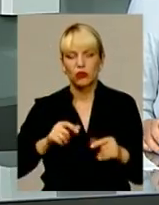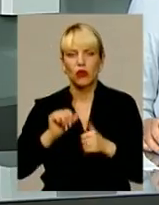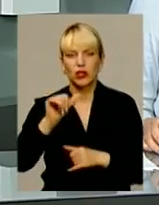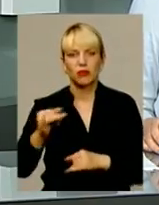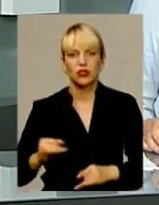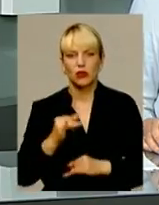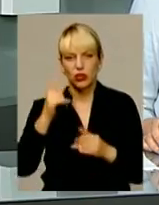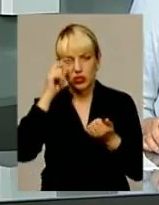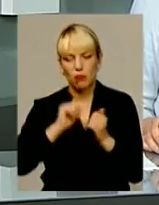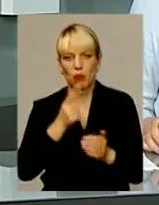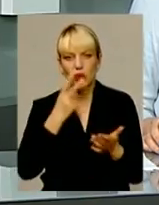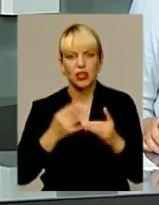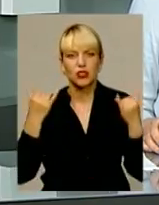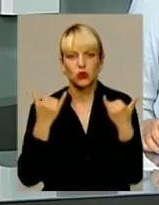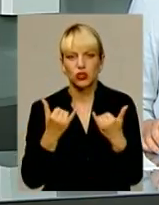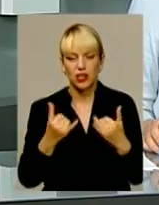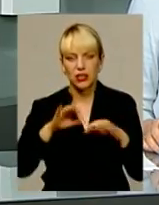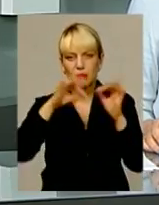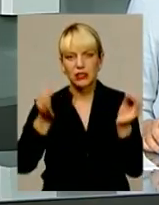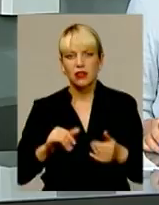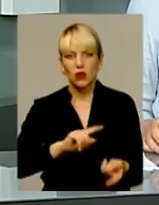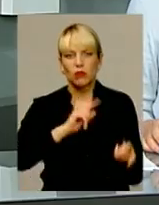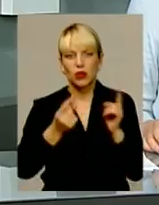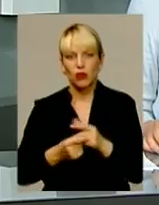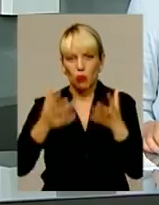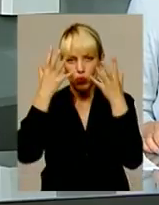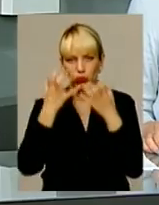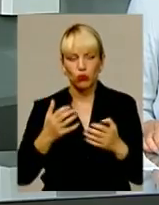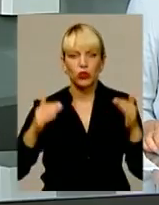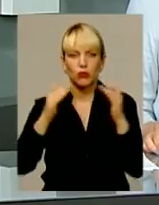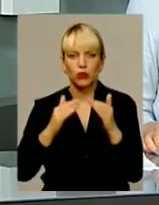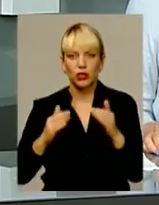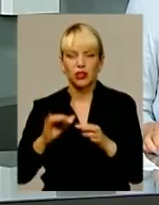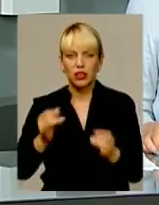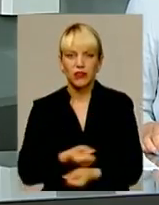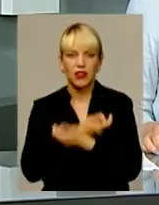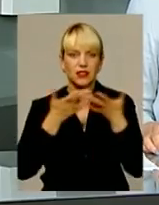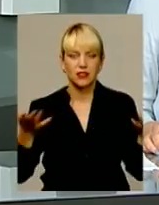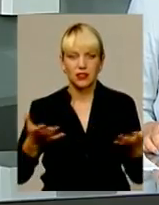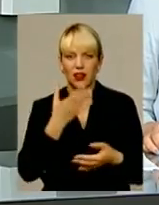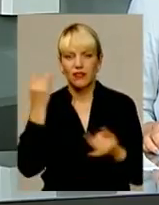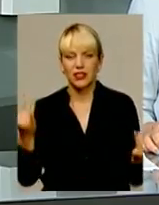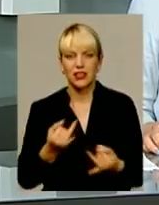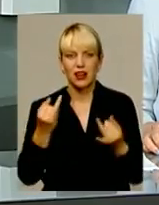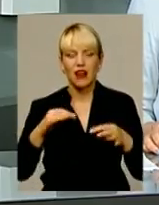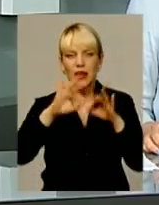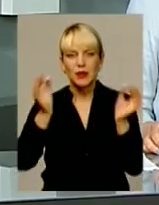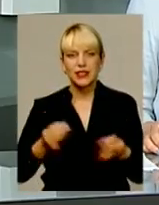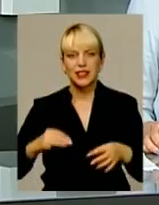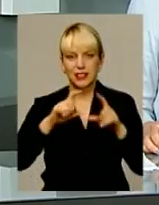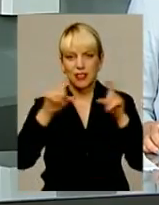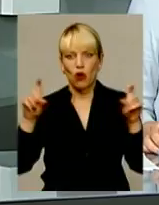'яток, показати ще й сучасне мистецтво та перетворити похмурі бетонні будівлі в яскраві та цікаві мистецькі об'єкти.